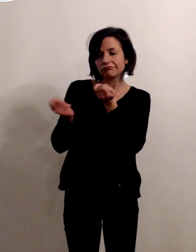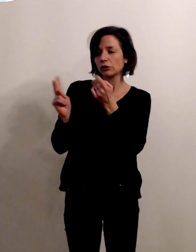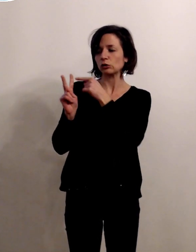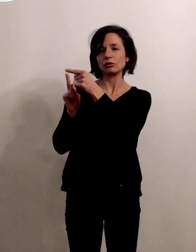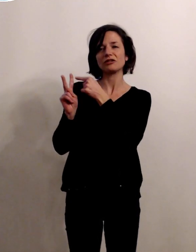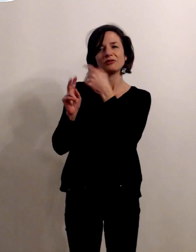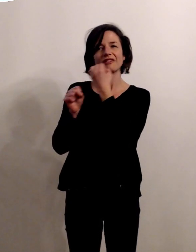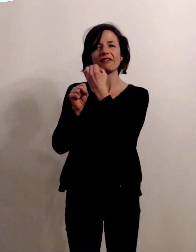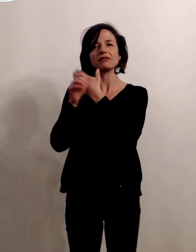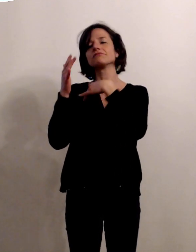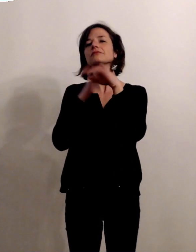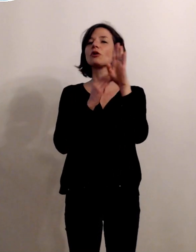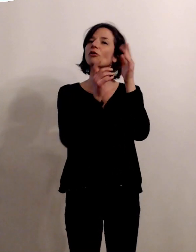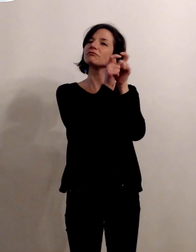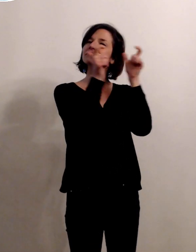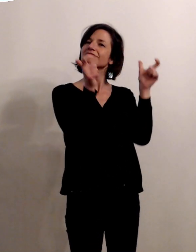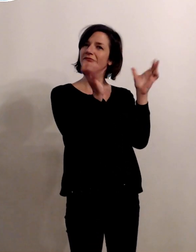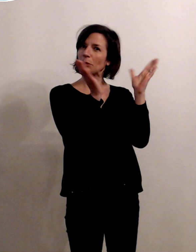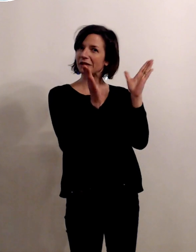CHU.